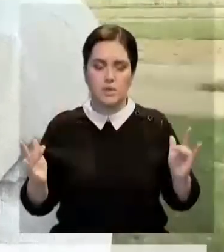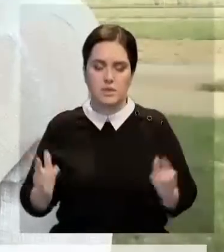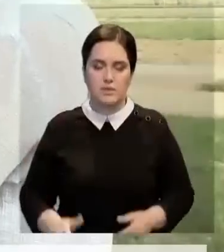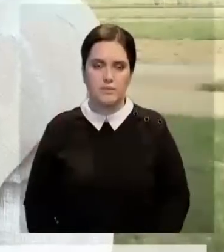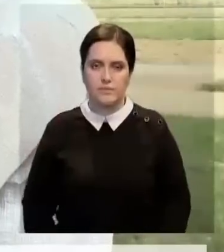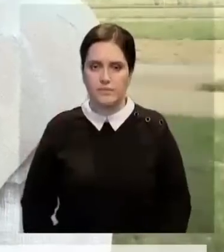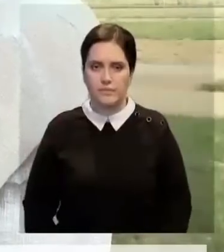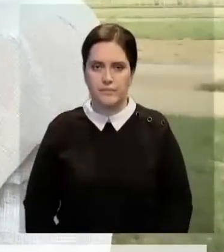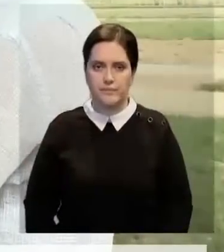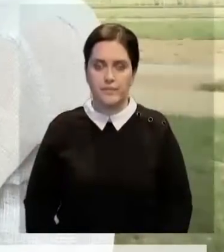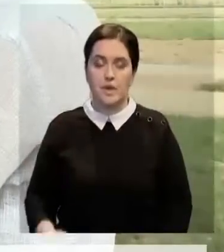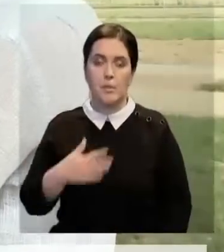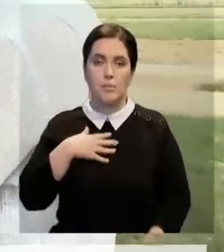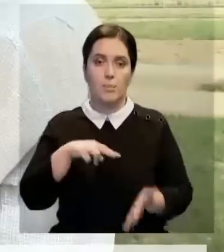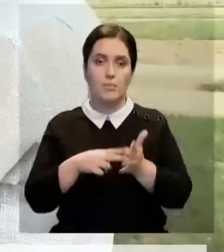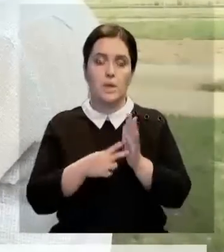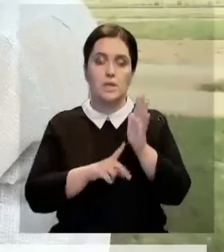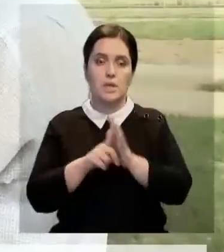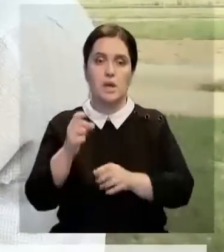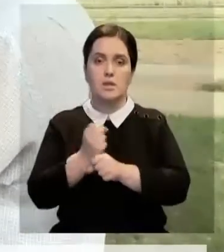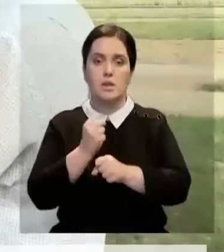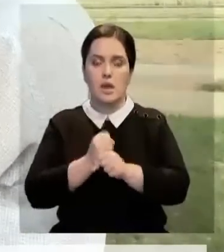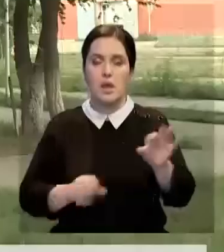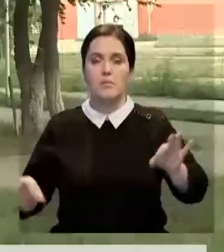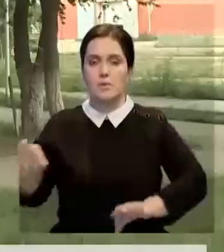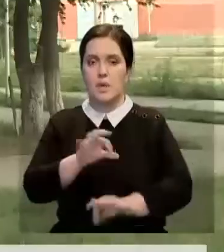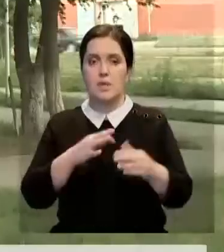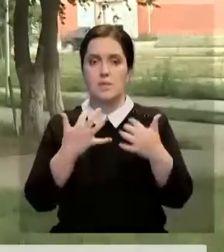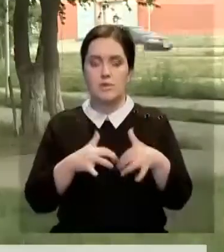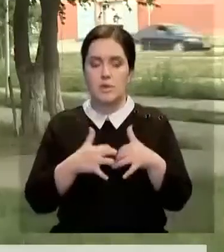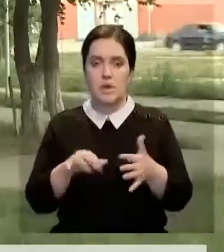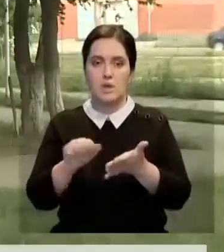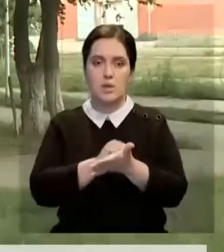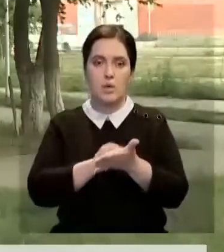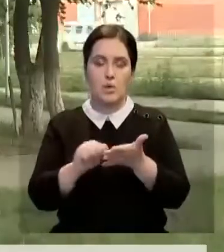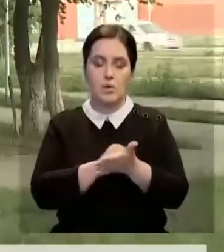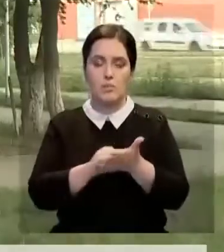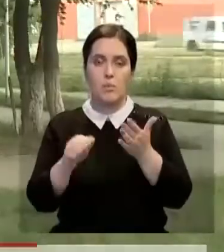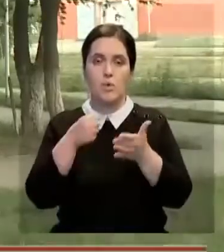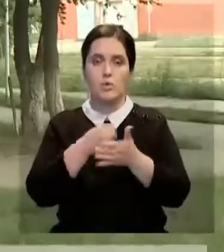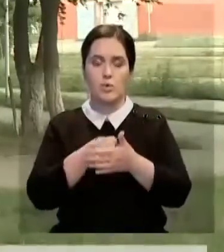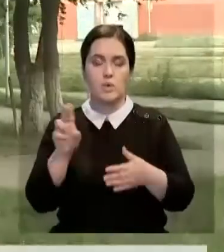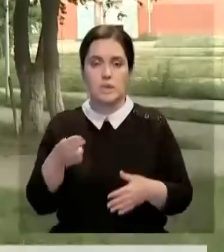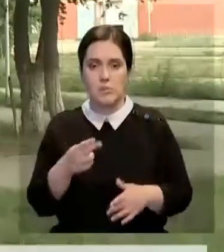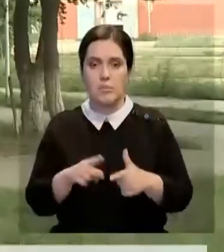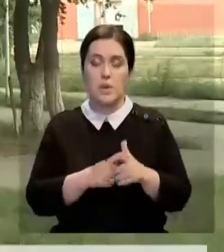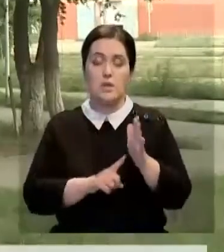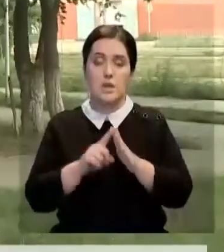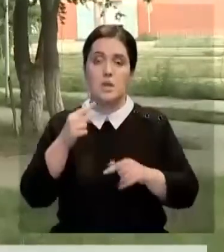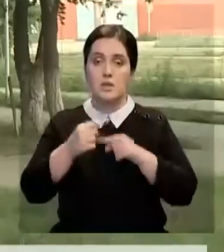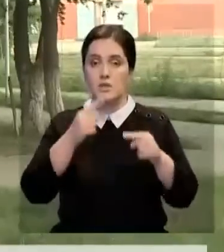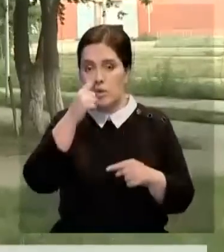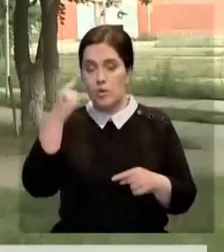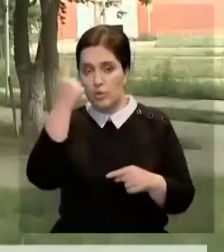текущем году планируем начать разработку проекта на смертной документации. До конца текущего года, либо в начале следующего года